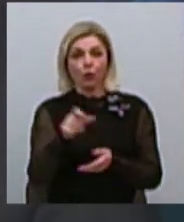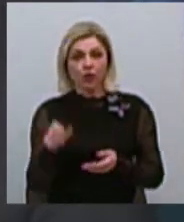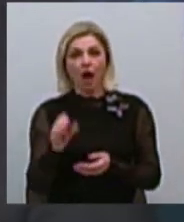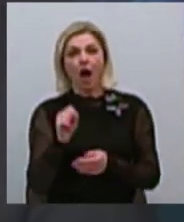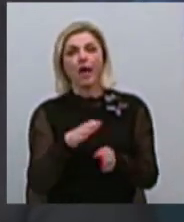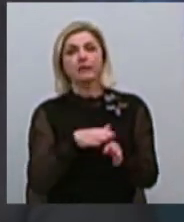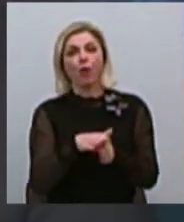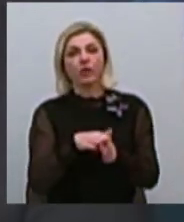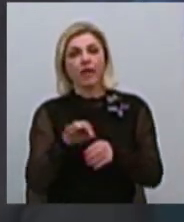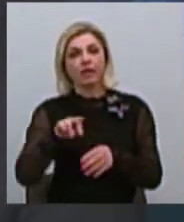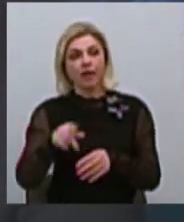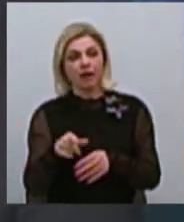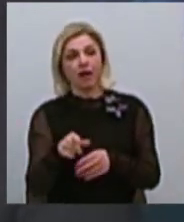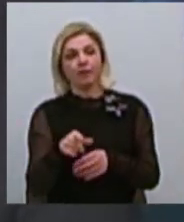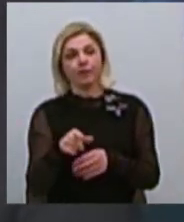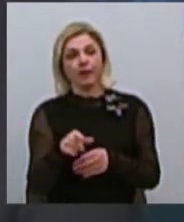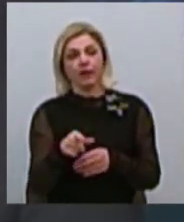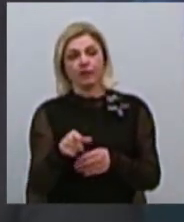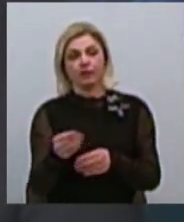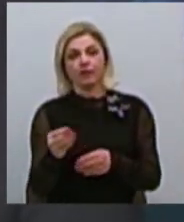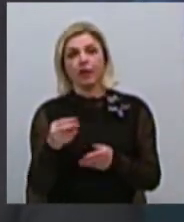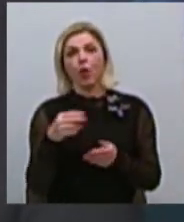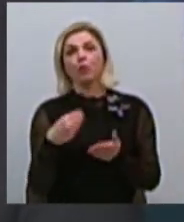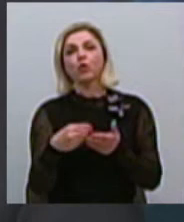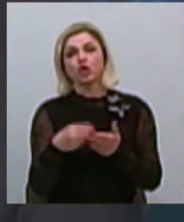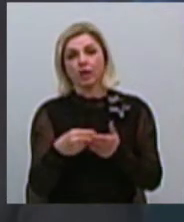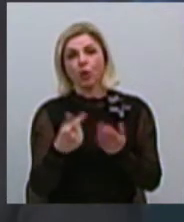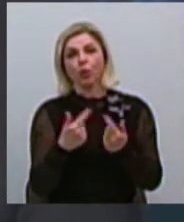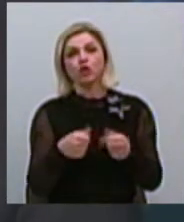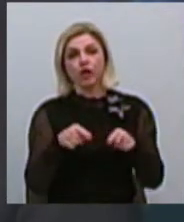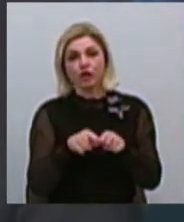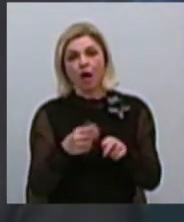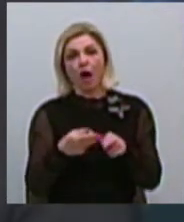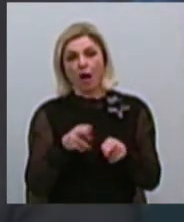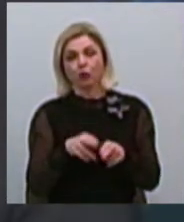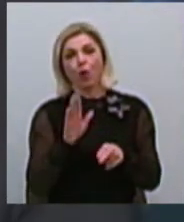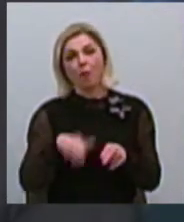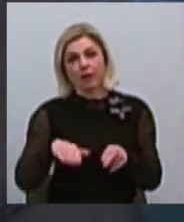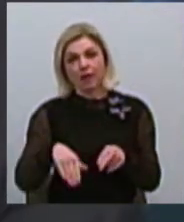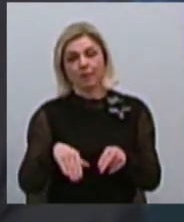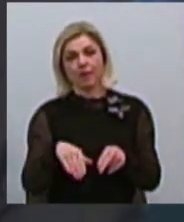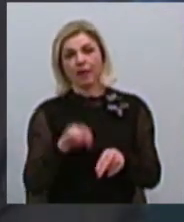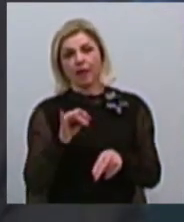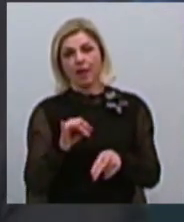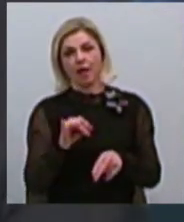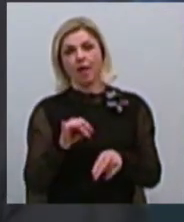ісполнителем, безусловно, становиться бюджетне учреждення, котре затем і владеє цим проєктом,